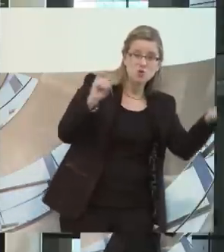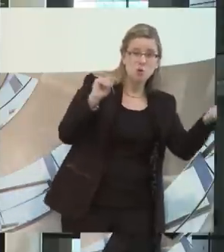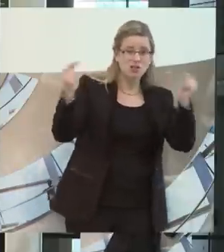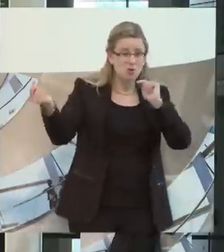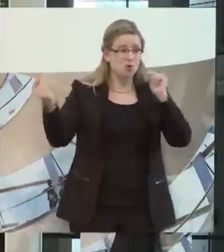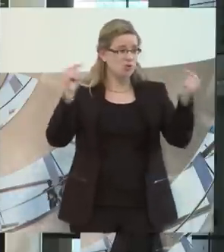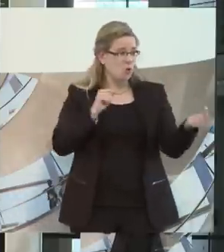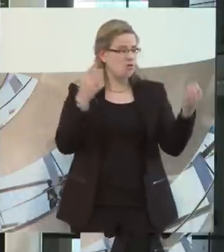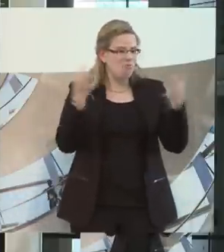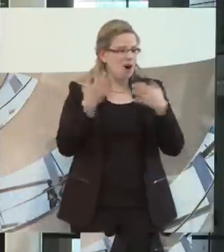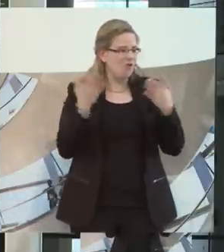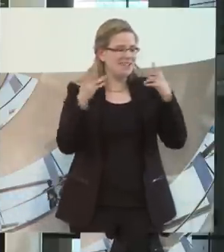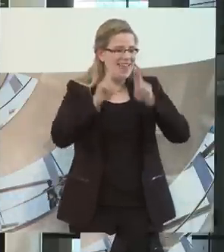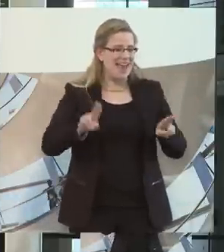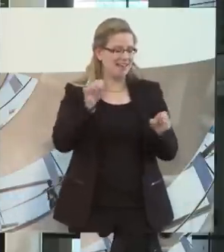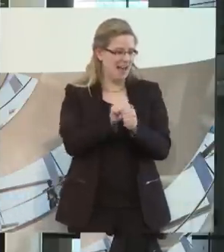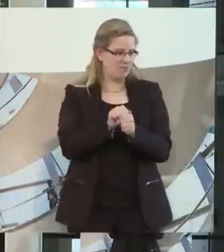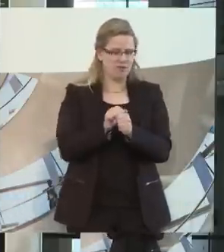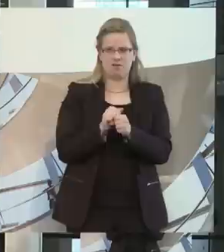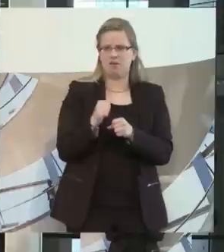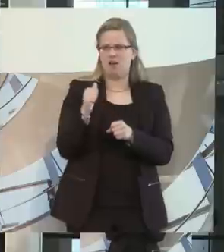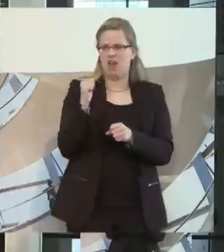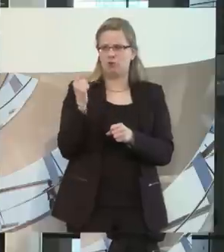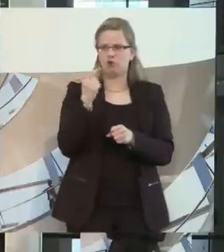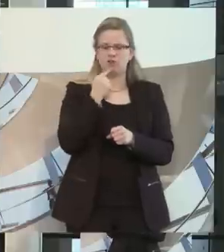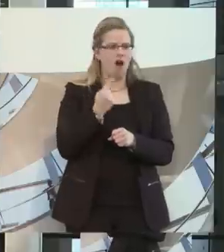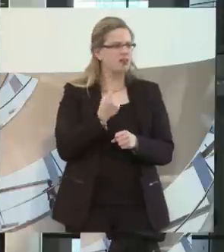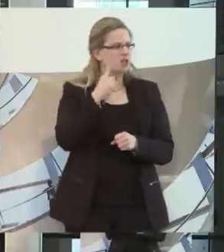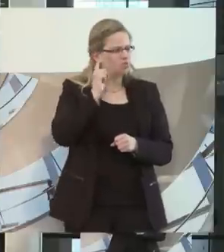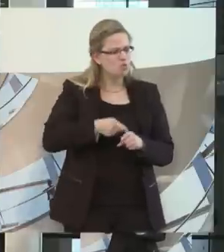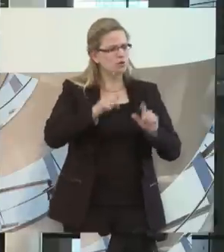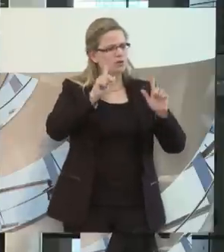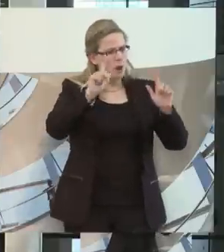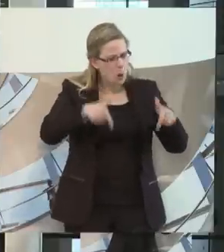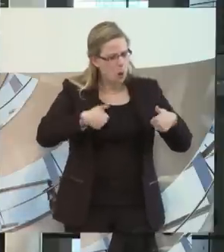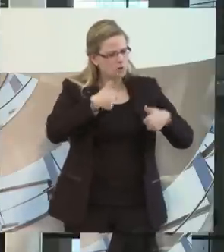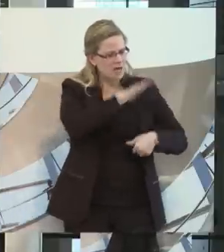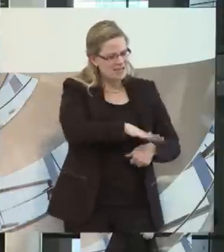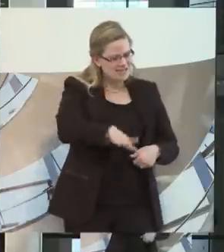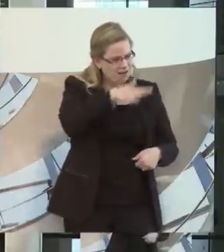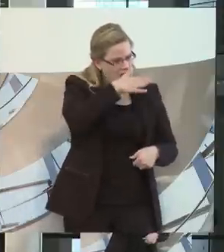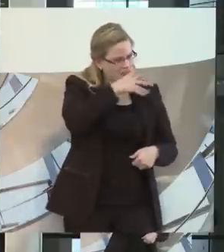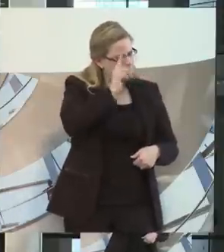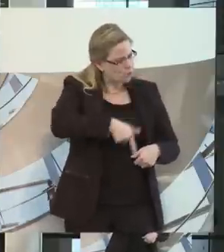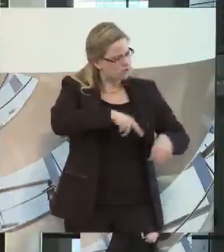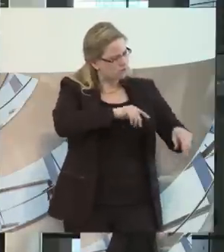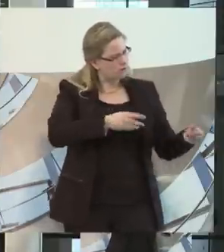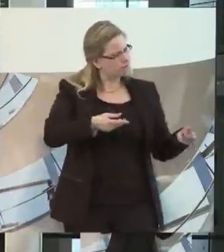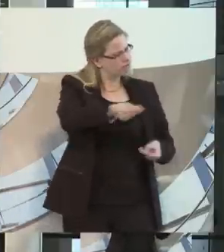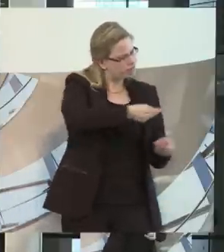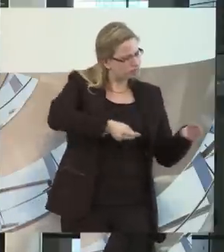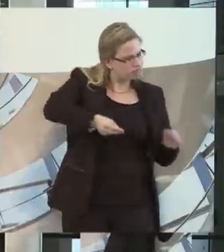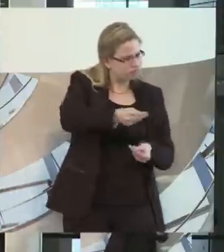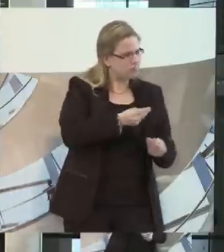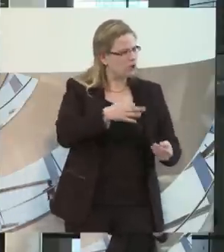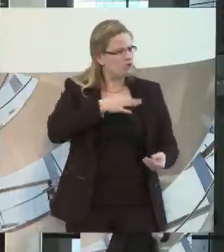der zweite Vorredner hat das schon schön beschrieben, dass man schon in den Kindergärten herangehen muss. Und für mich war es ganz wichtig, dass wir